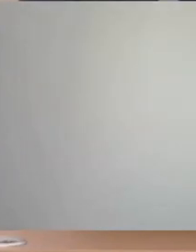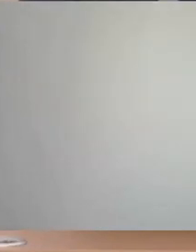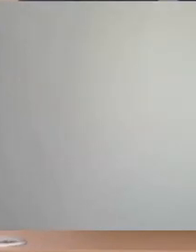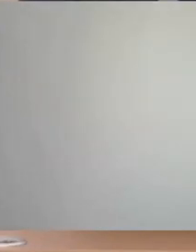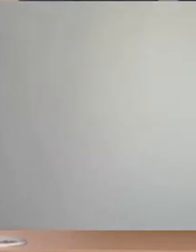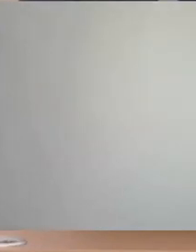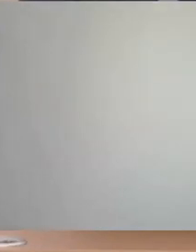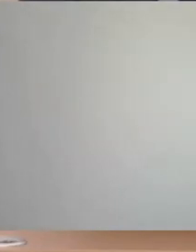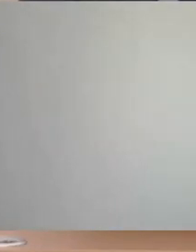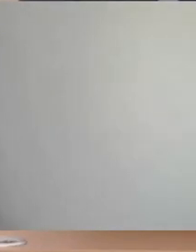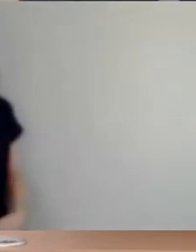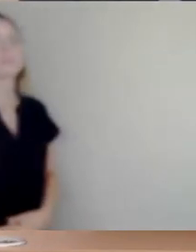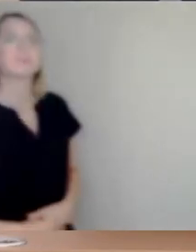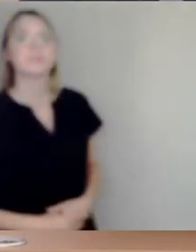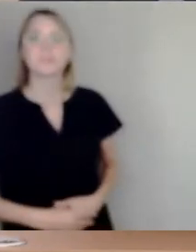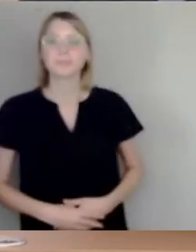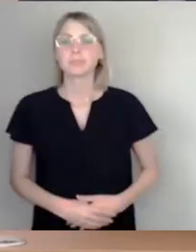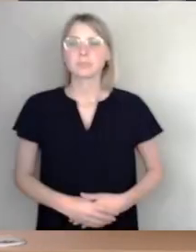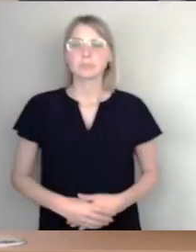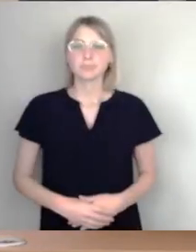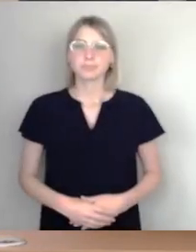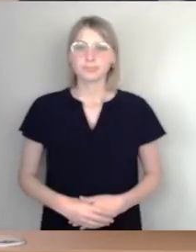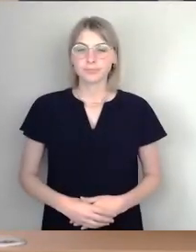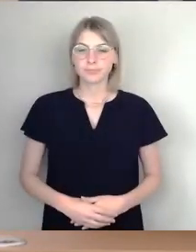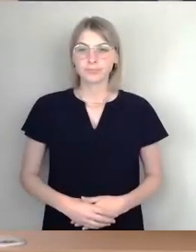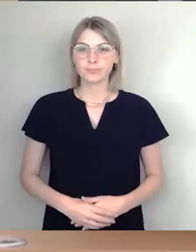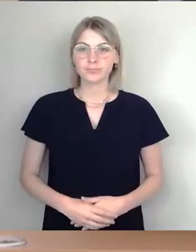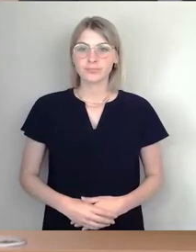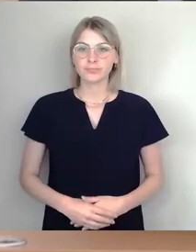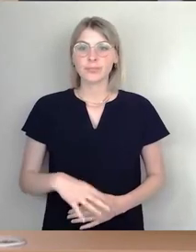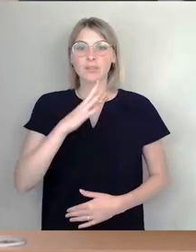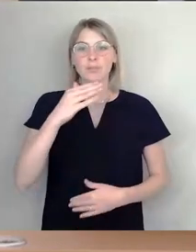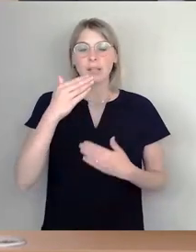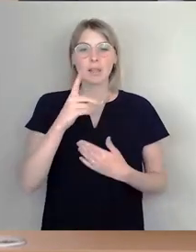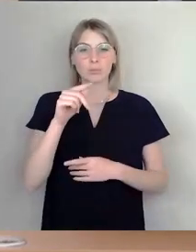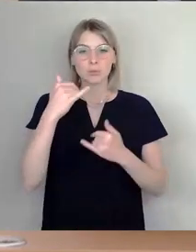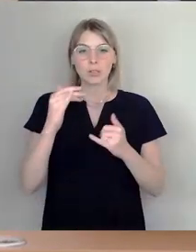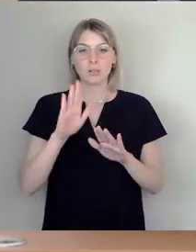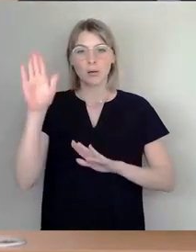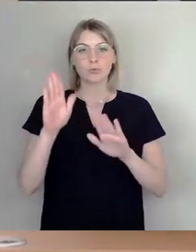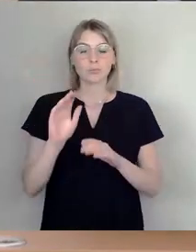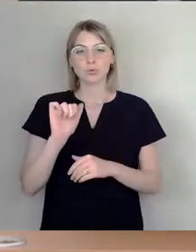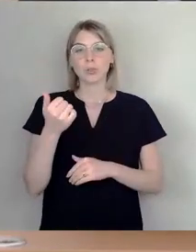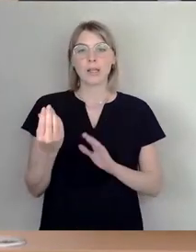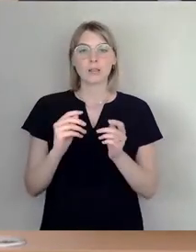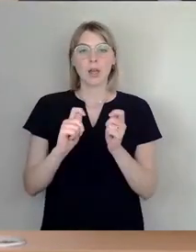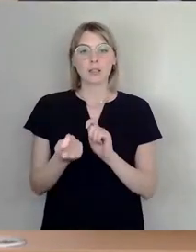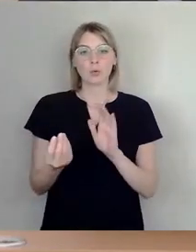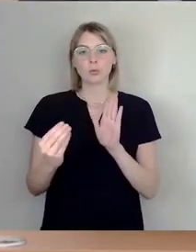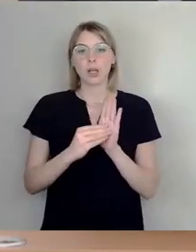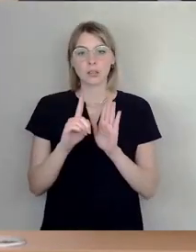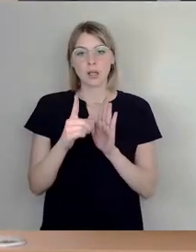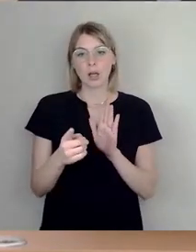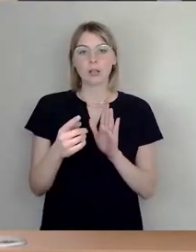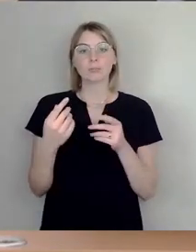zur Abstimmung kommen. Ich würde zunächst den Änderungsantrag zur Ersetzung des Beschlussvorsachs der